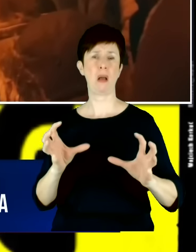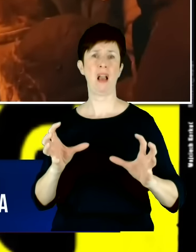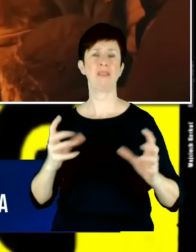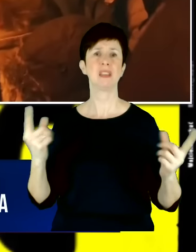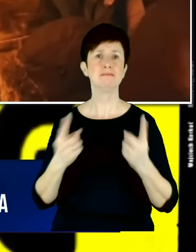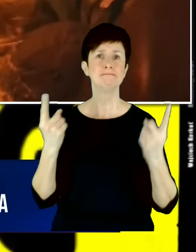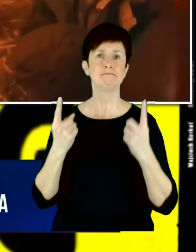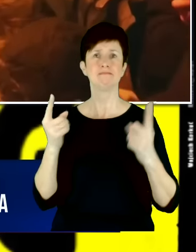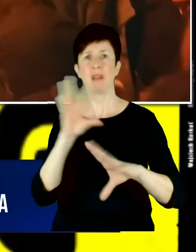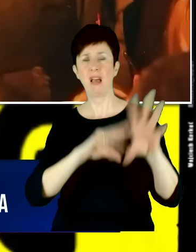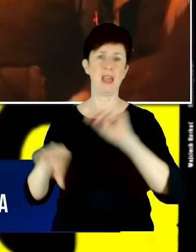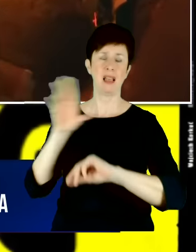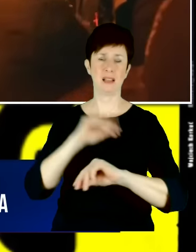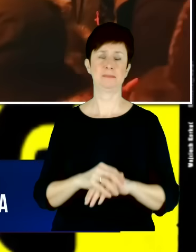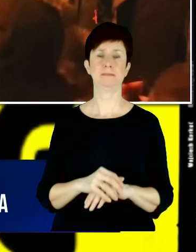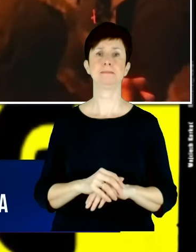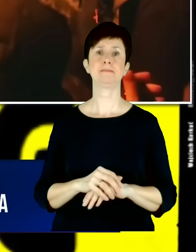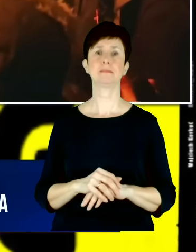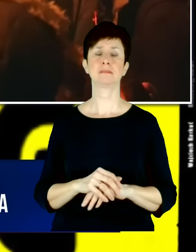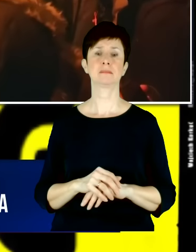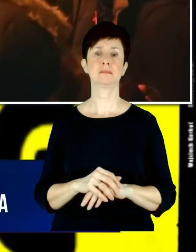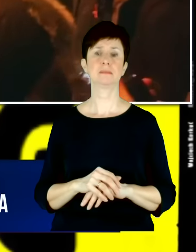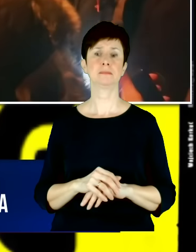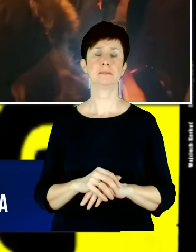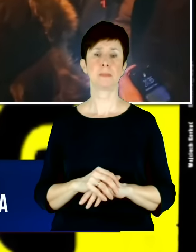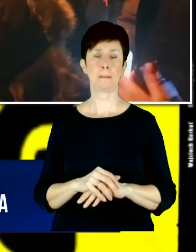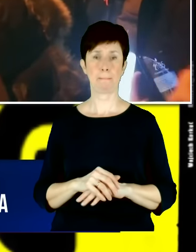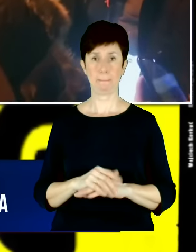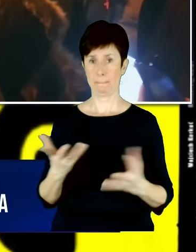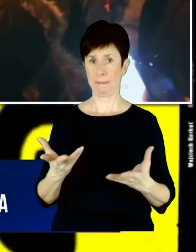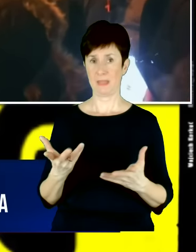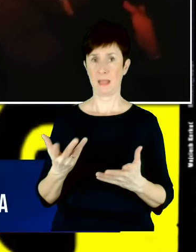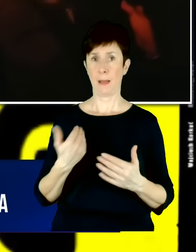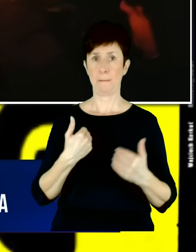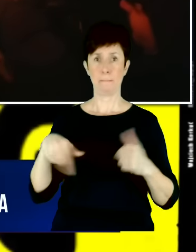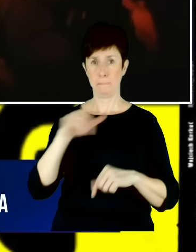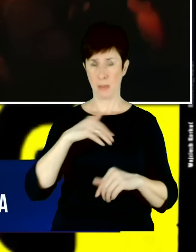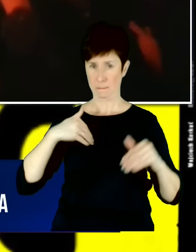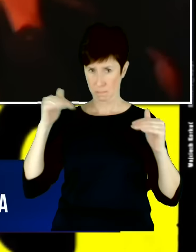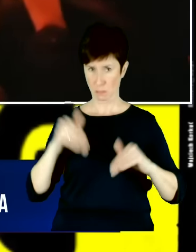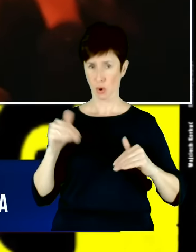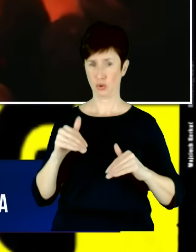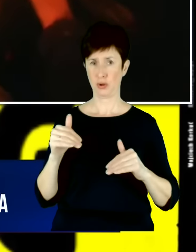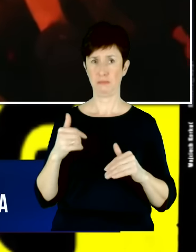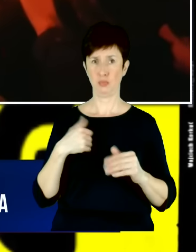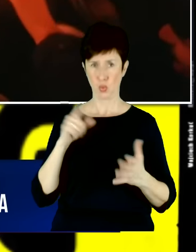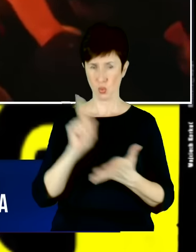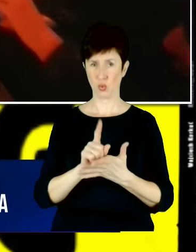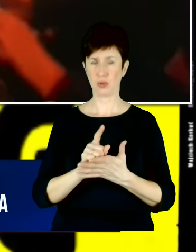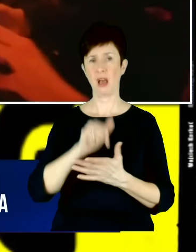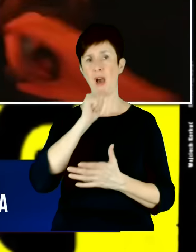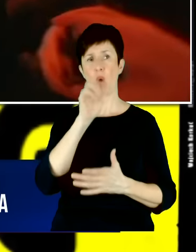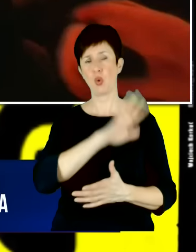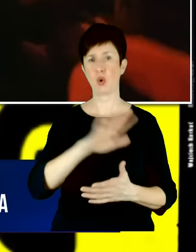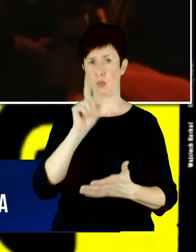potencjał agresji narasta. I temu musimy przeciwdziałać. Pan mówi właśnie przeciwdziałać, ale czy my jesteśmy na to gotowi, czy Europa jest na to gotowa? Ostatnio w